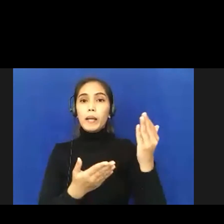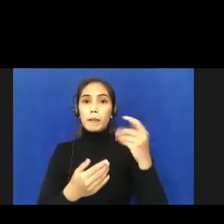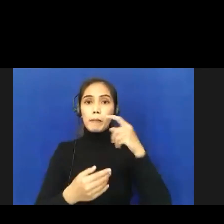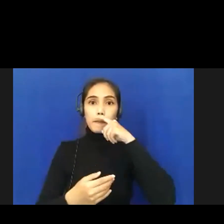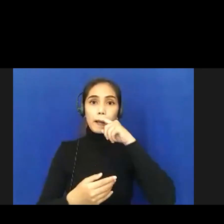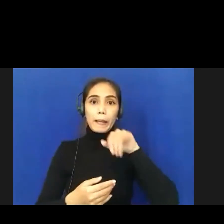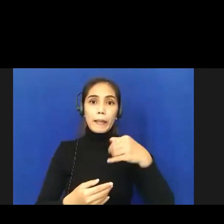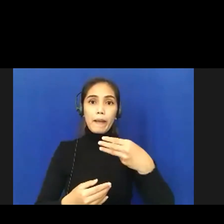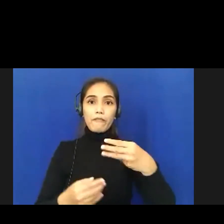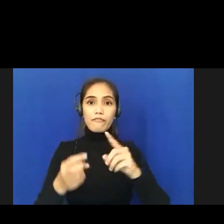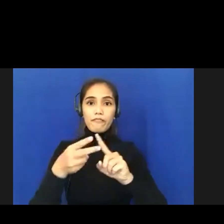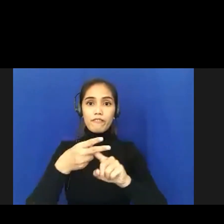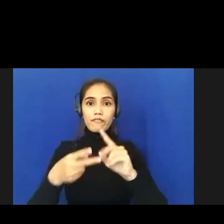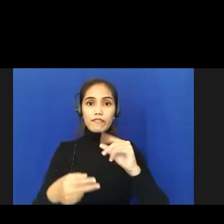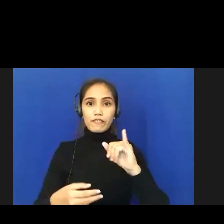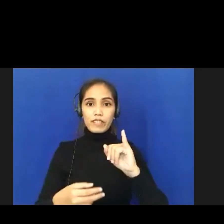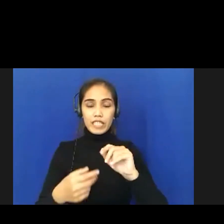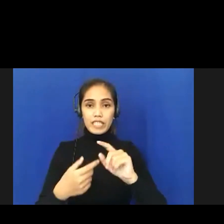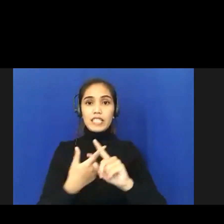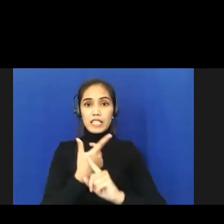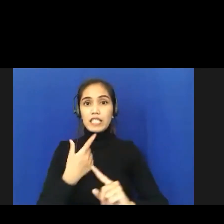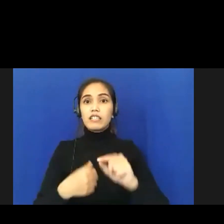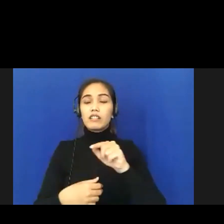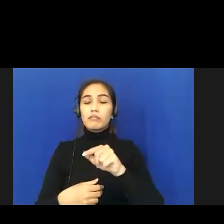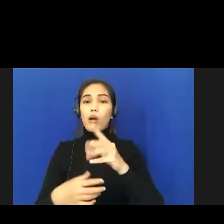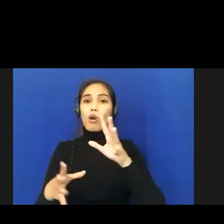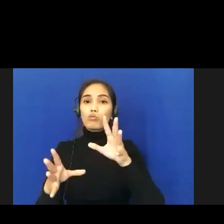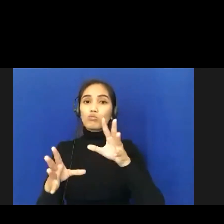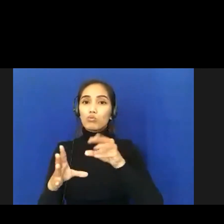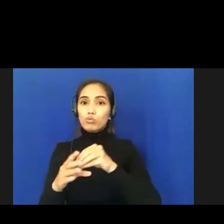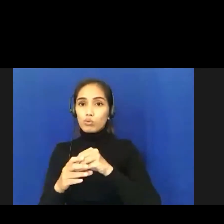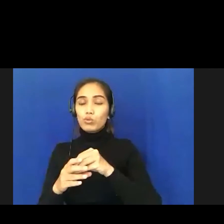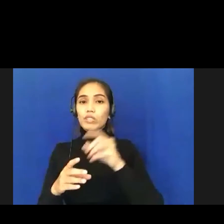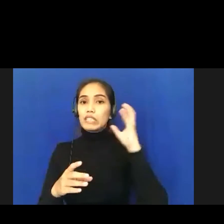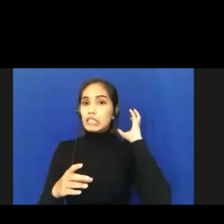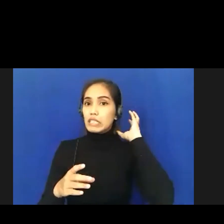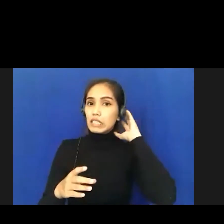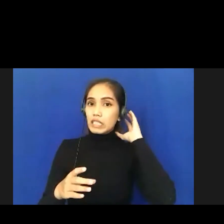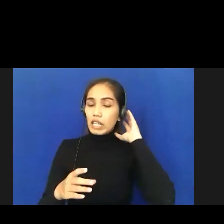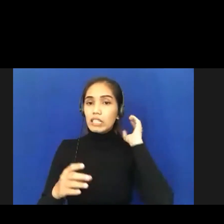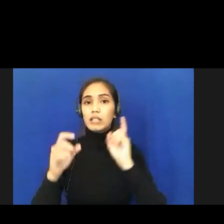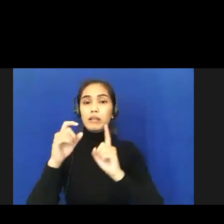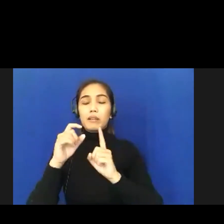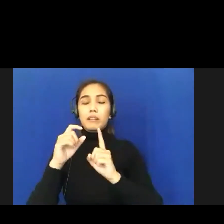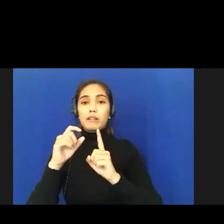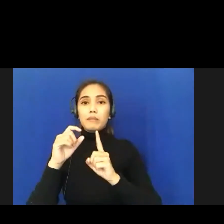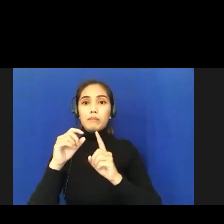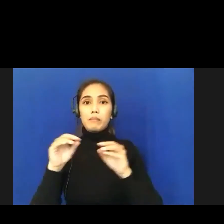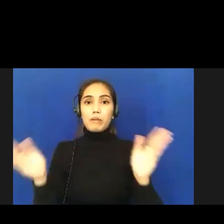masyarakat desa itu juga secara jelas juga bagaimana memasukkan